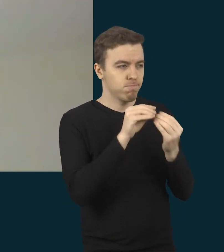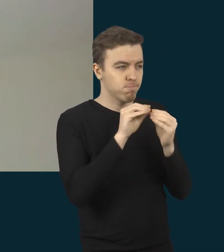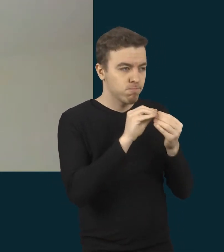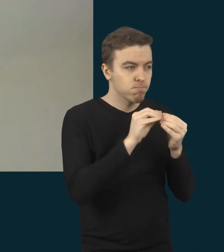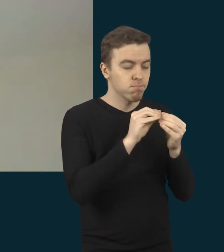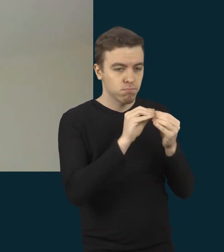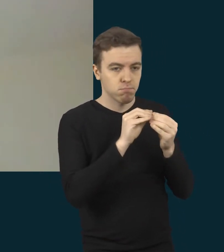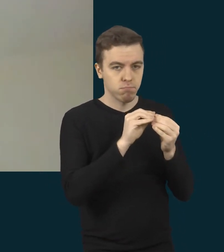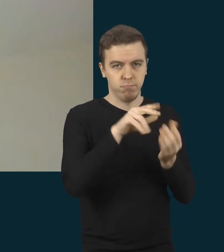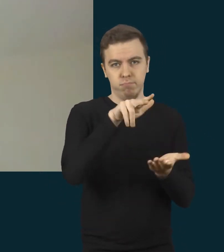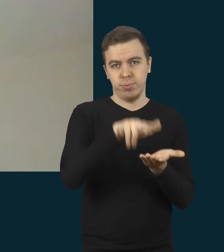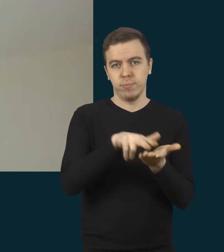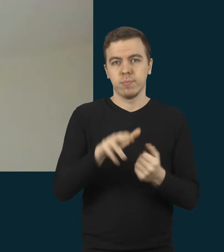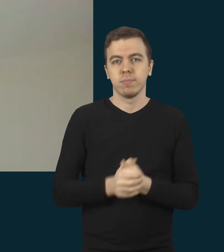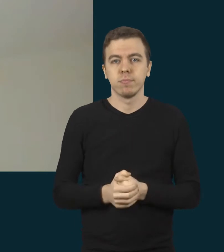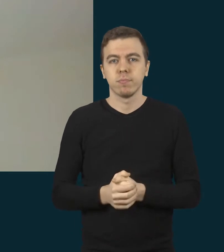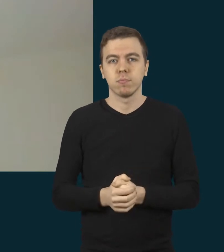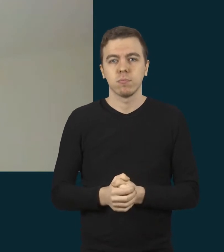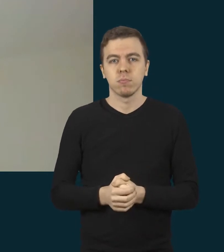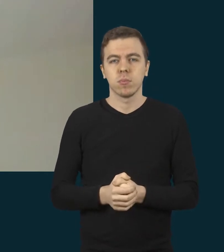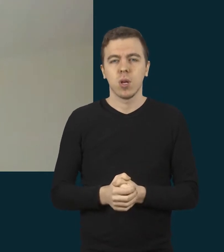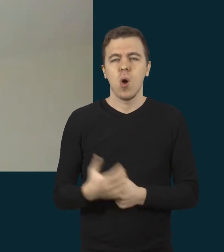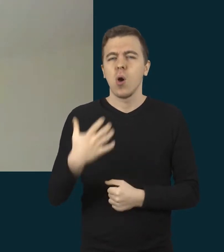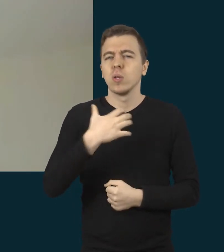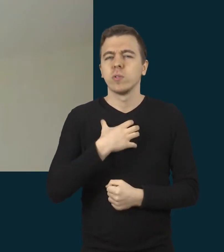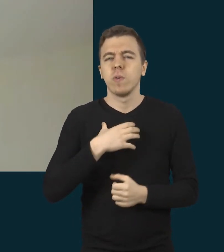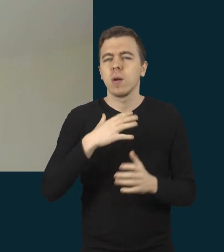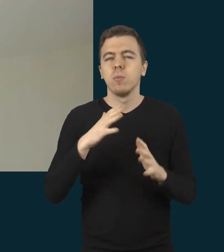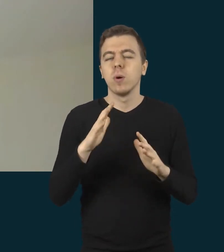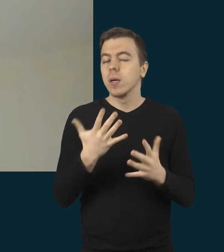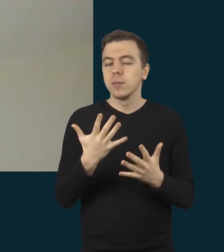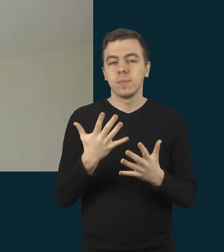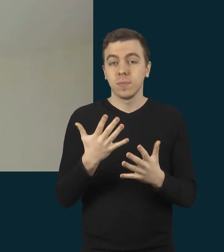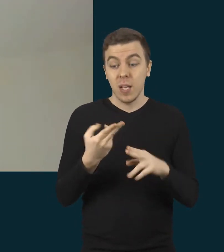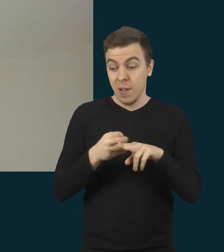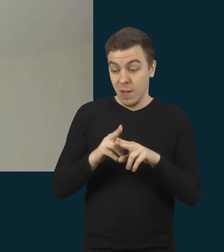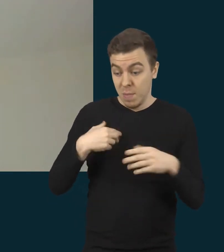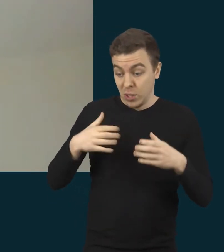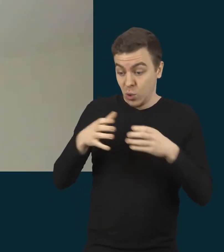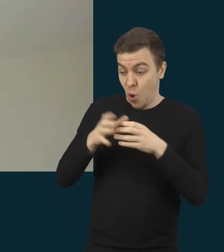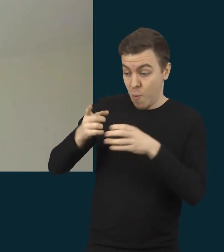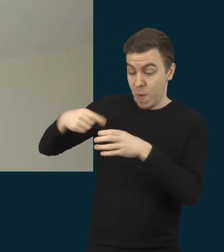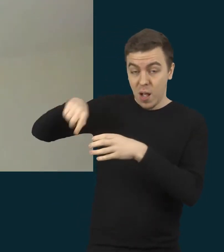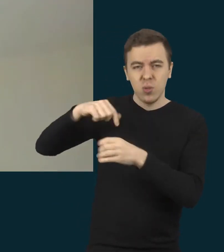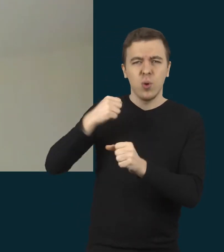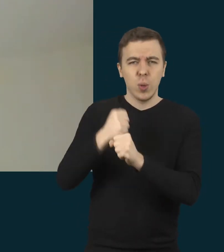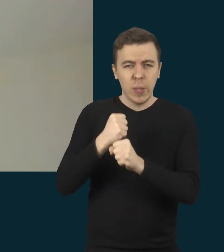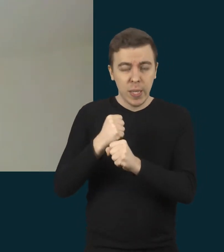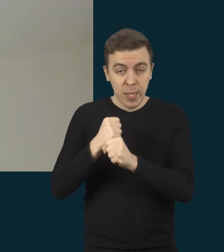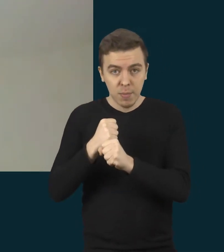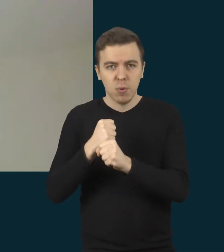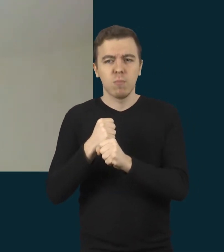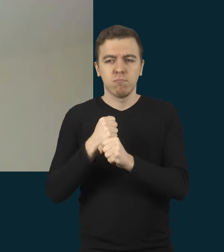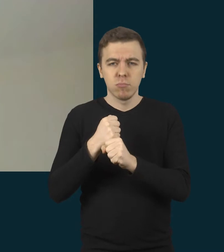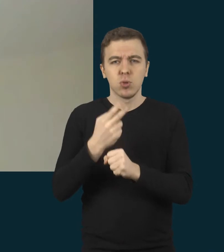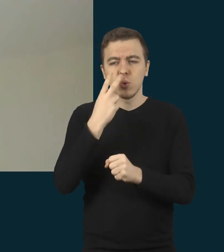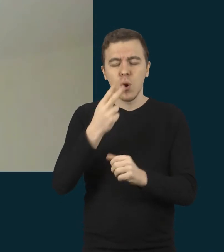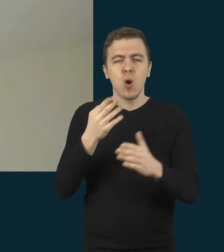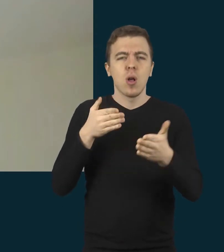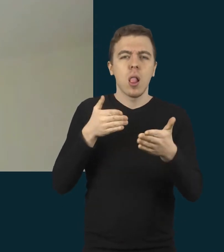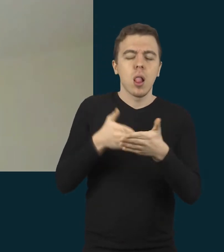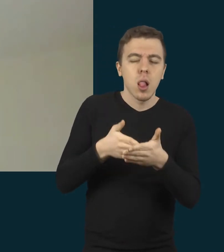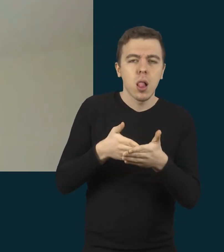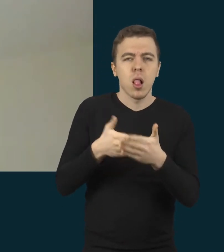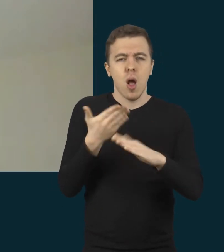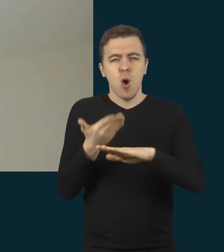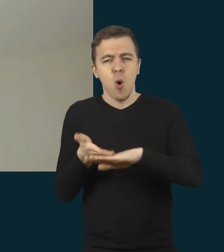Kas yra svarbu, kad būtent komandoje mes svarstydame apie tuos iššūkius ir kaip juos čia